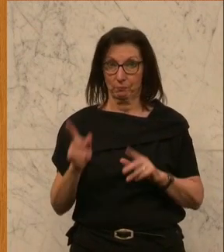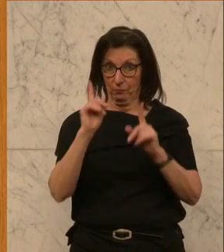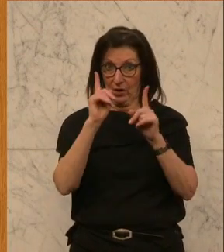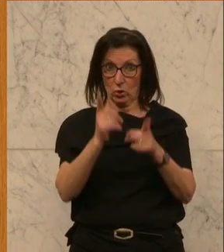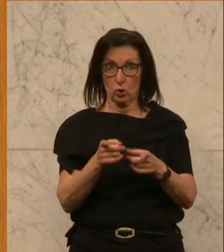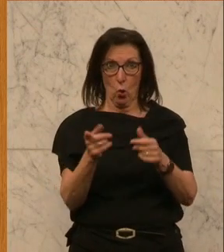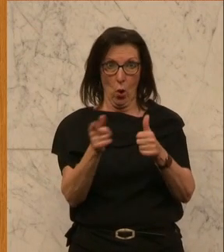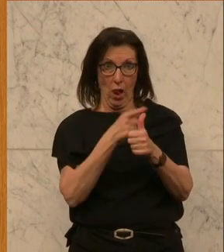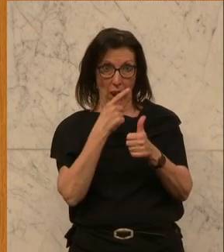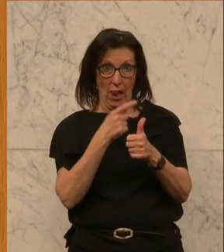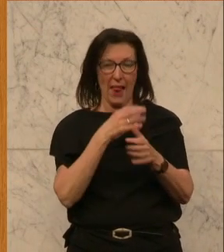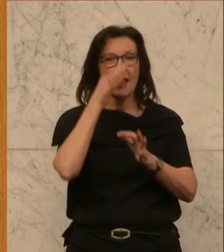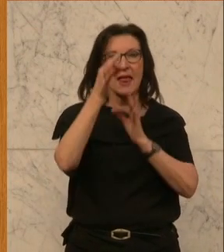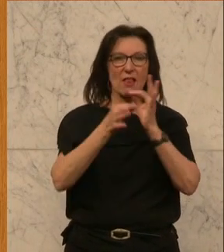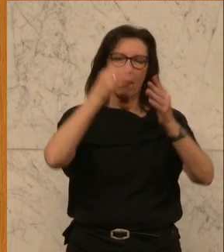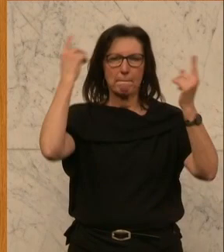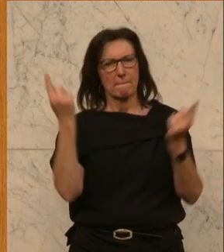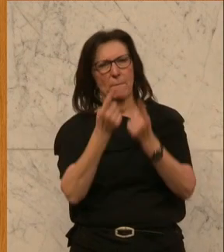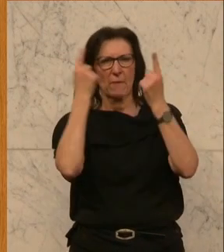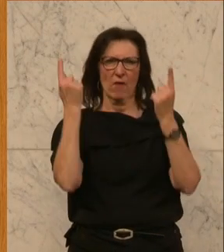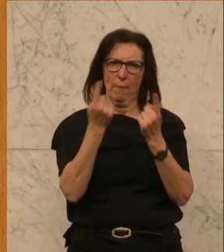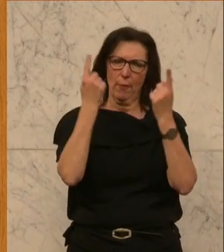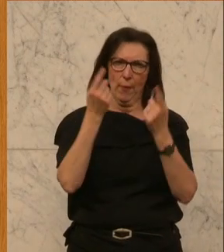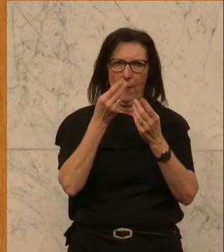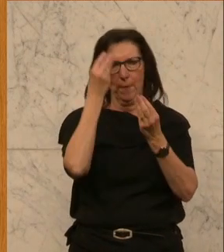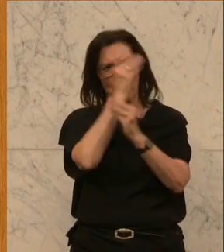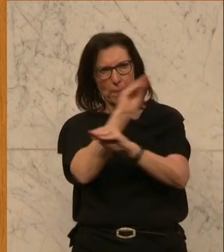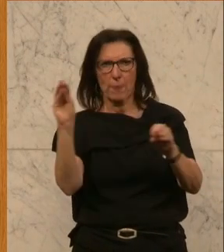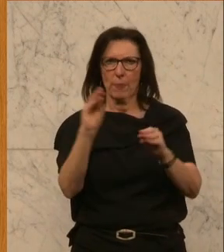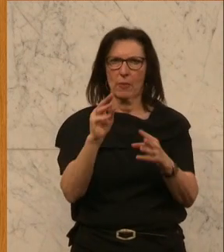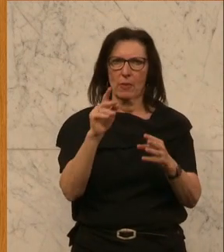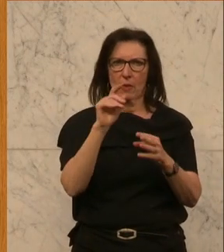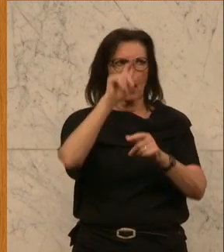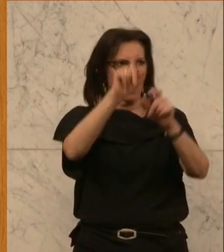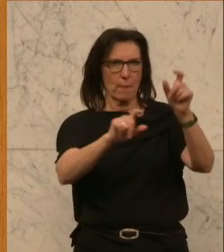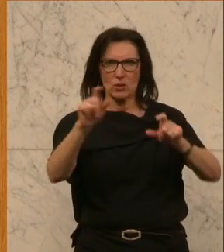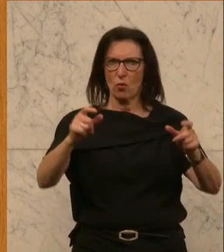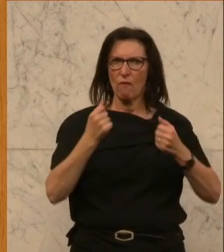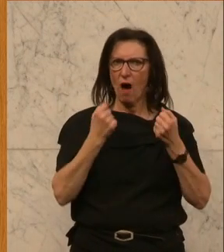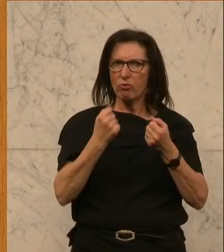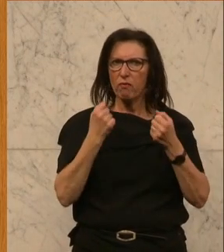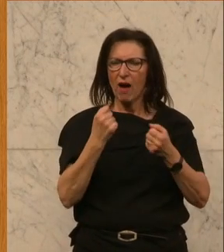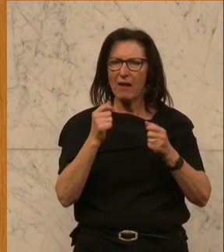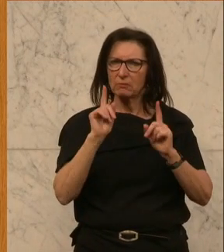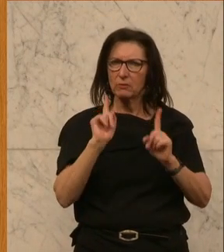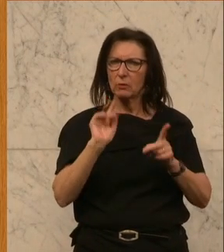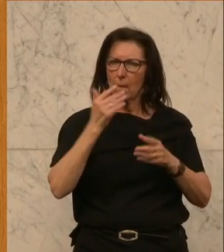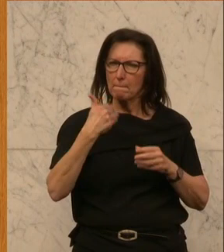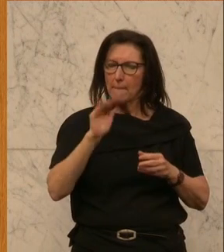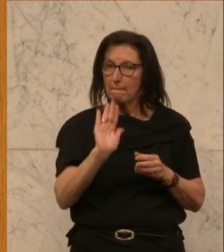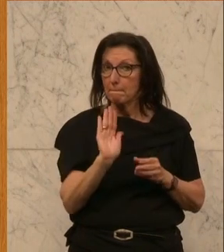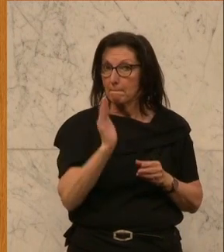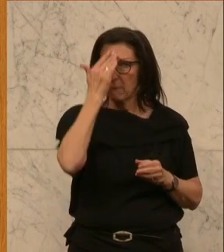Informationskampagne ausgearbeitet werden, um das Bewusstsein der Fahrzeuglenkerinnen und Fahrzeuglenker zu schärfen.